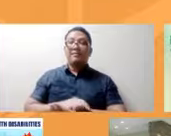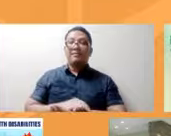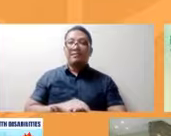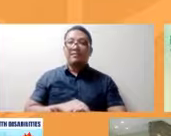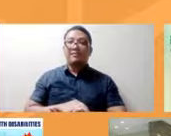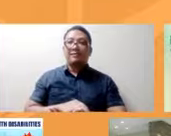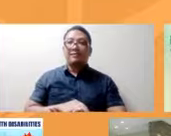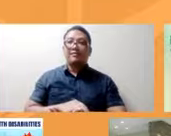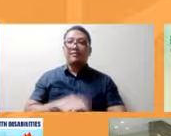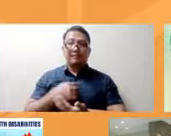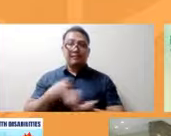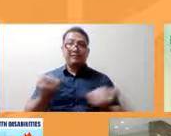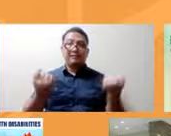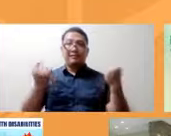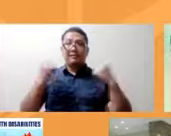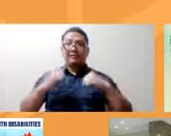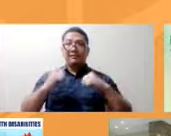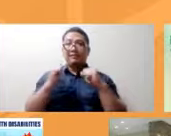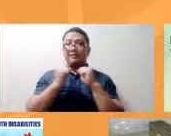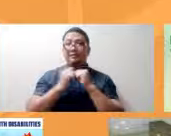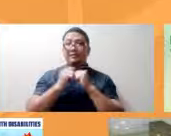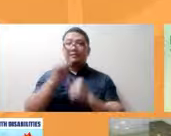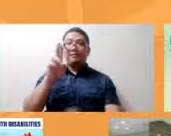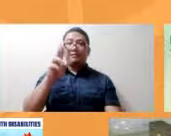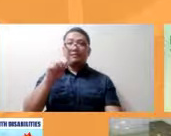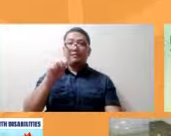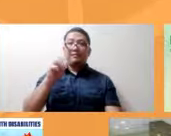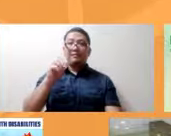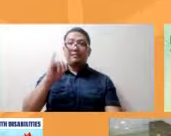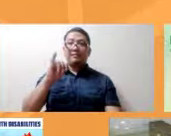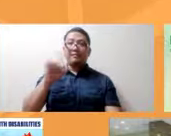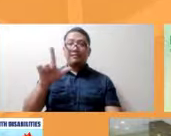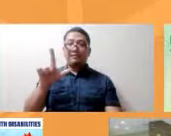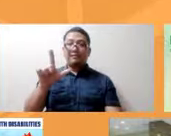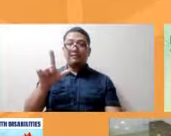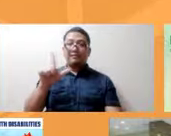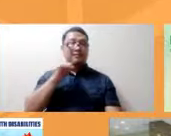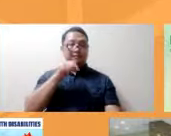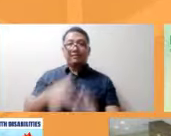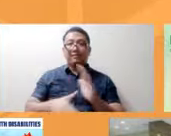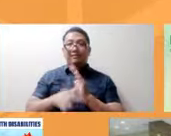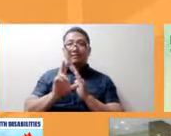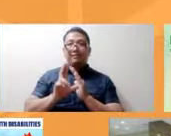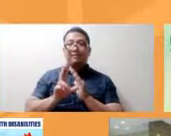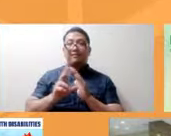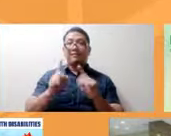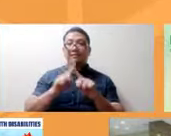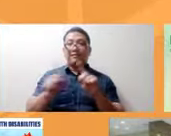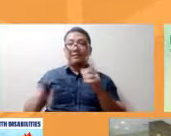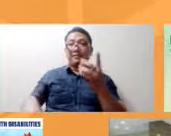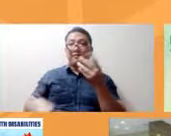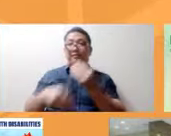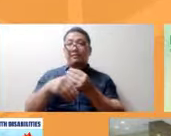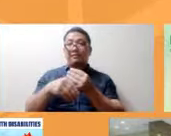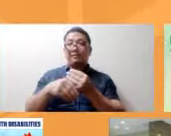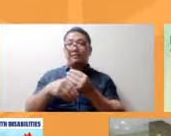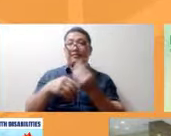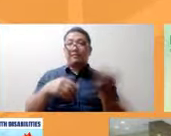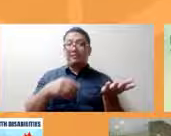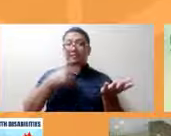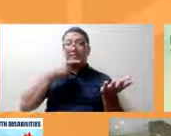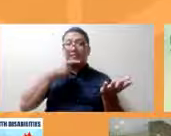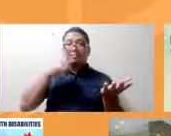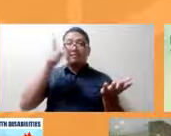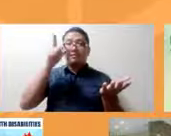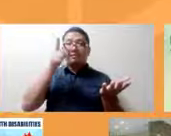Agree ako dun sa sinabi ni Sir Raniel kanina, hindi ko na uulitin. Siguro ang gusto ko nalang idagdag sa sinabi ni Sir